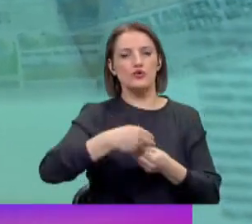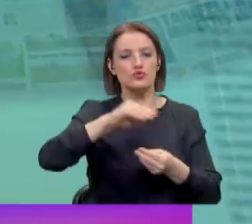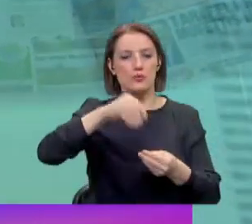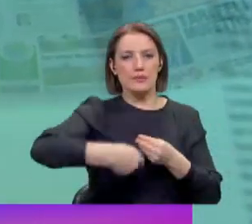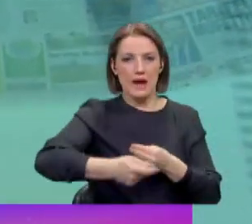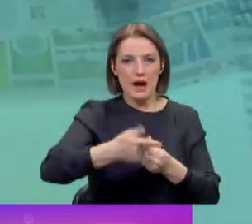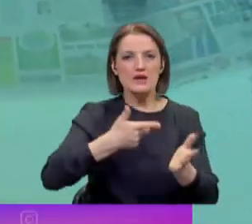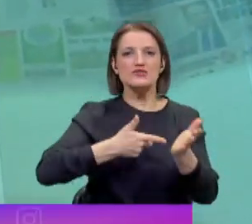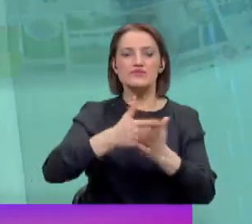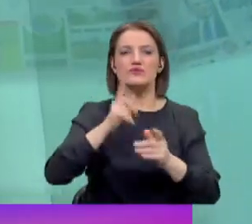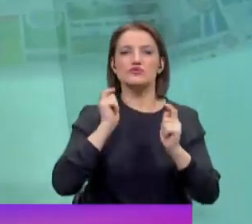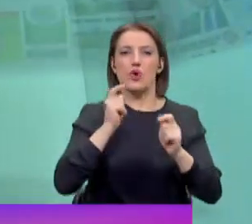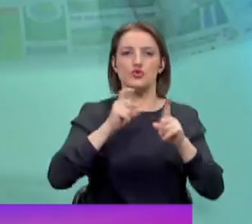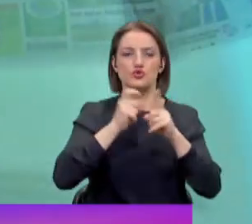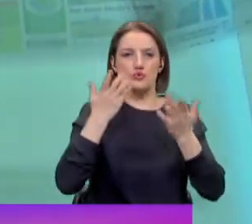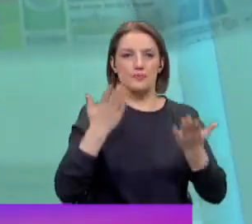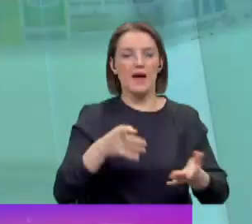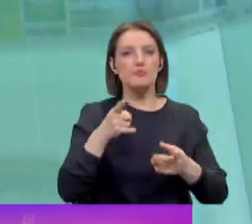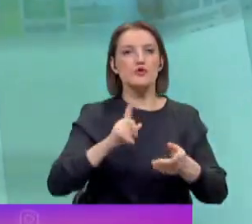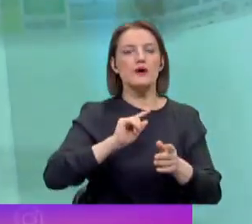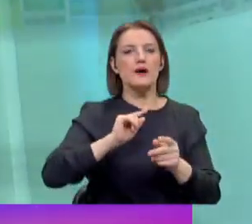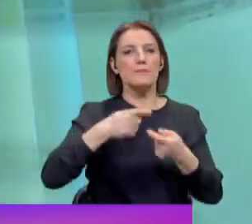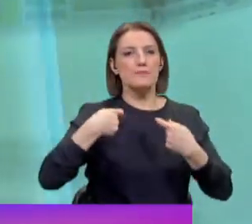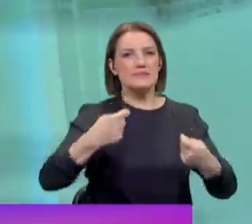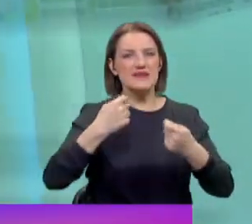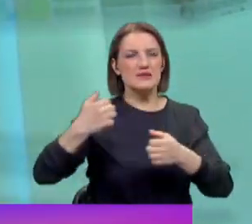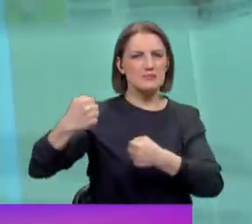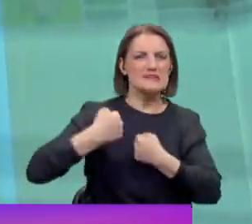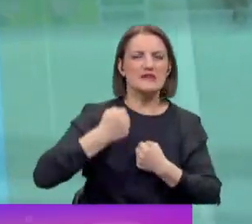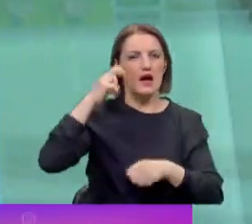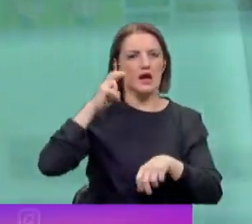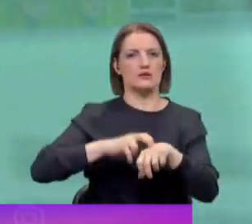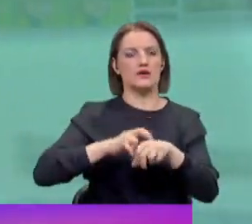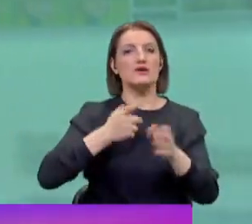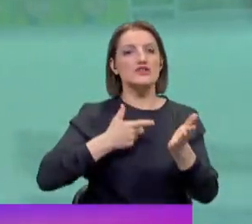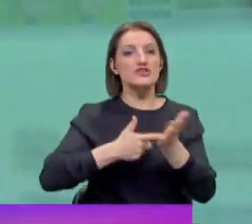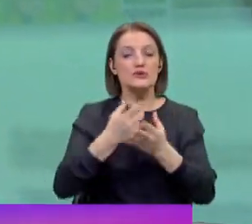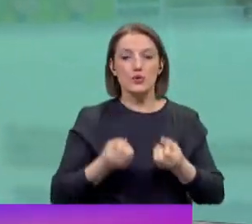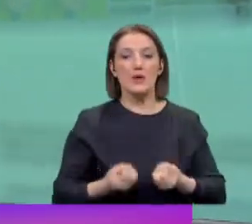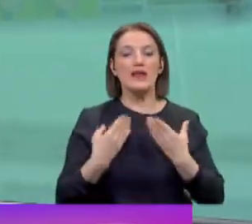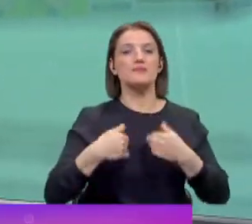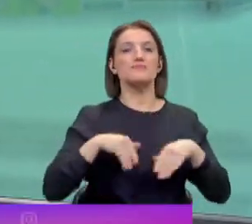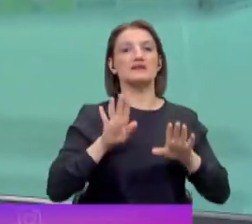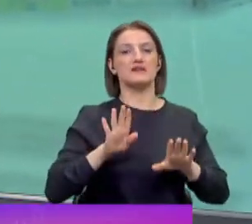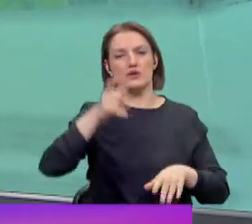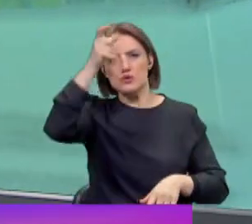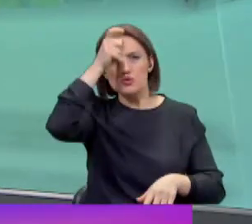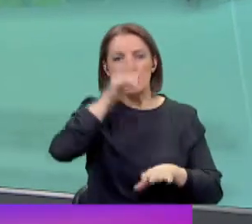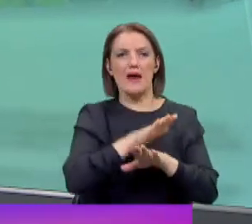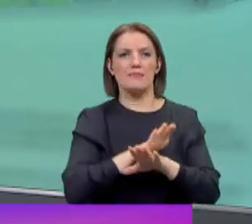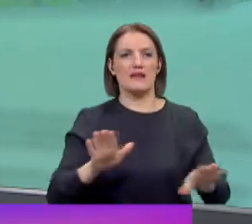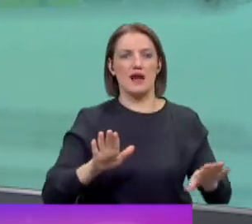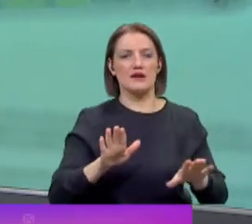zamanda çiftçi çok zor durumda. Hani bu maliyet baskısını hatırlatıyor ve diyor ki çiftçi üretmezse Türkiye biter. Türkiye